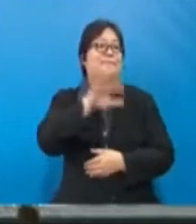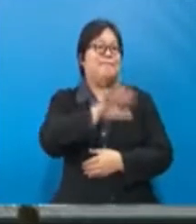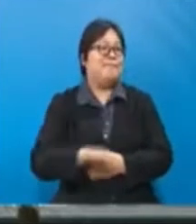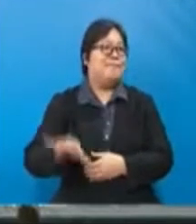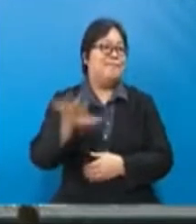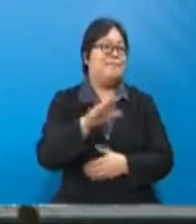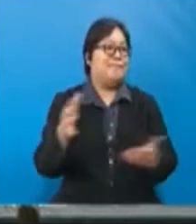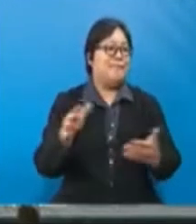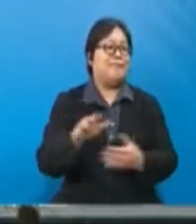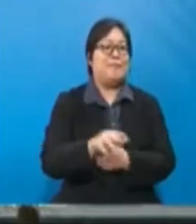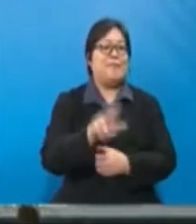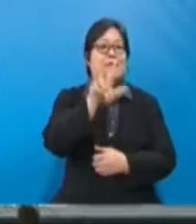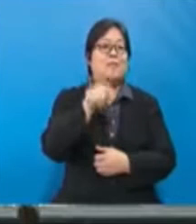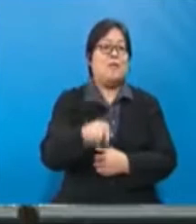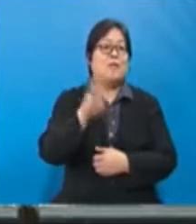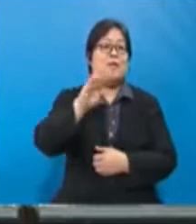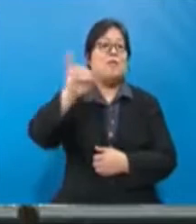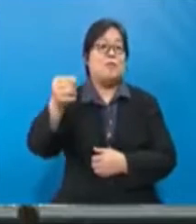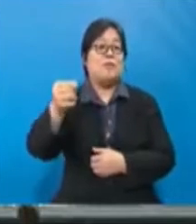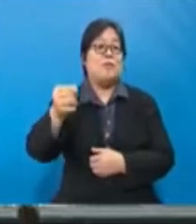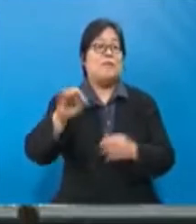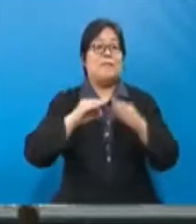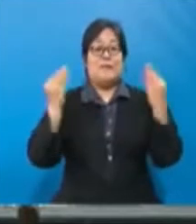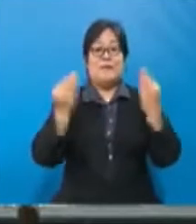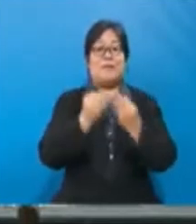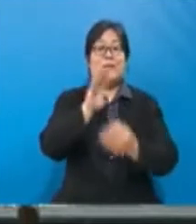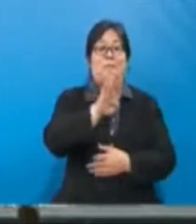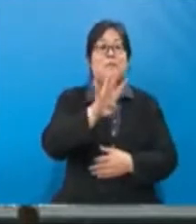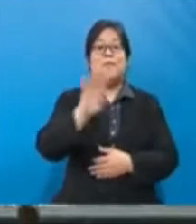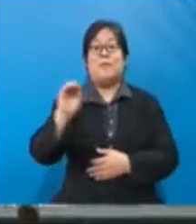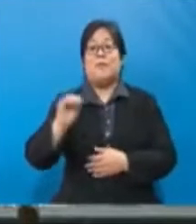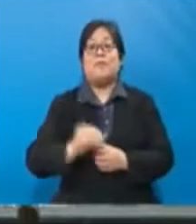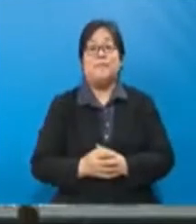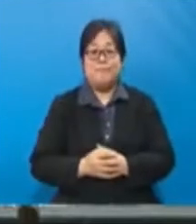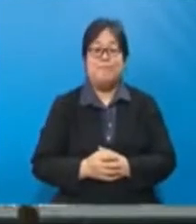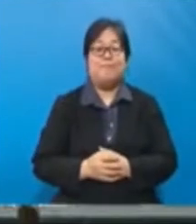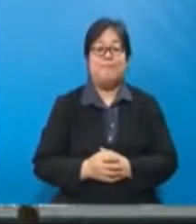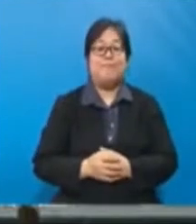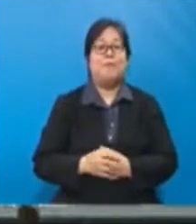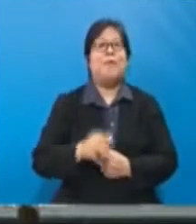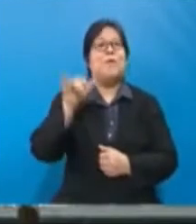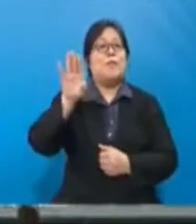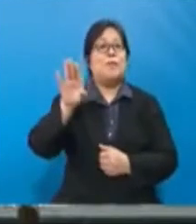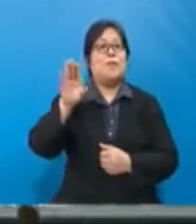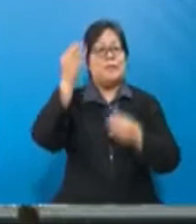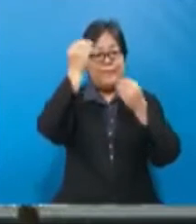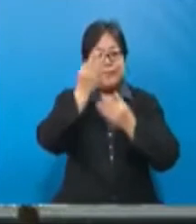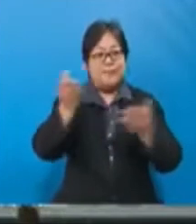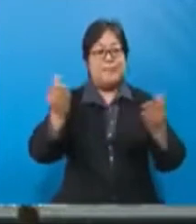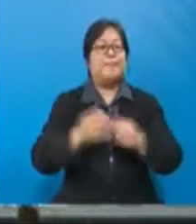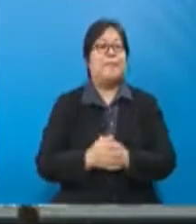menfaatkan lebih kurang RM3.6 juta keluarga B40. Ahli Yang Berhormat,